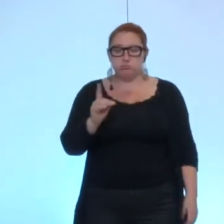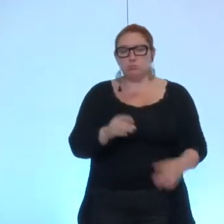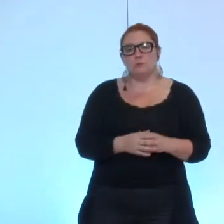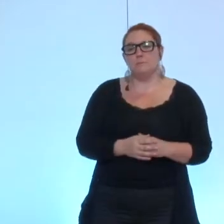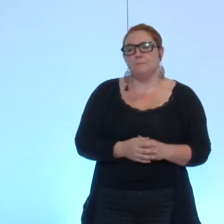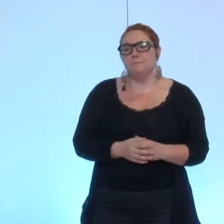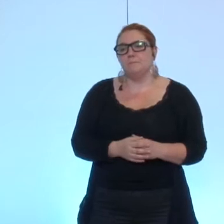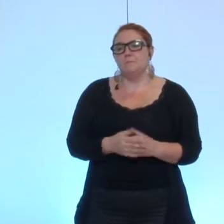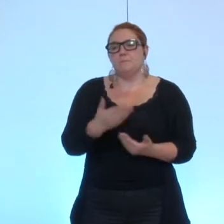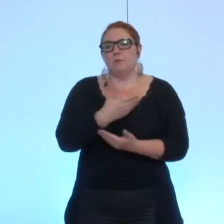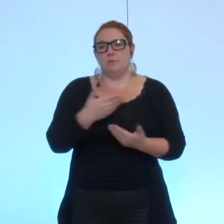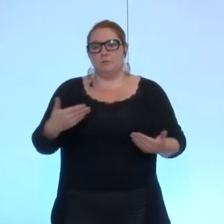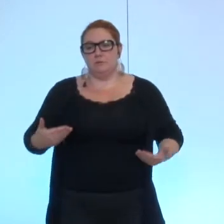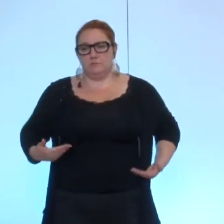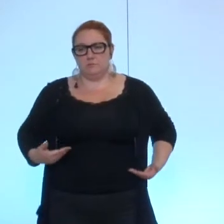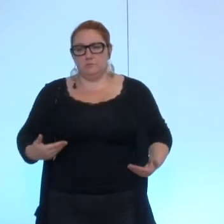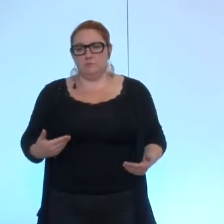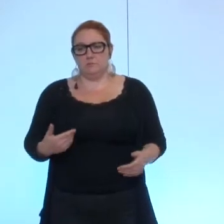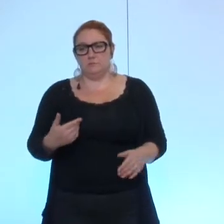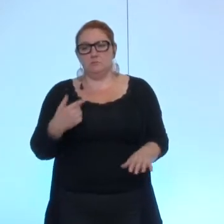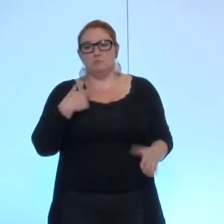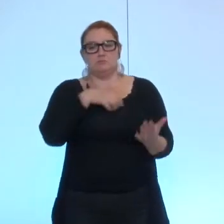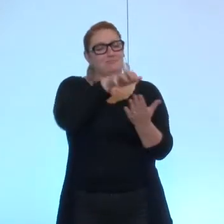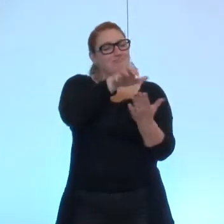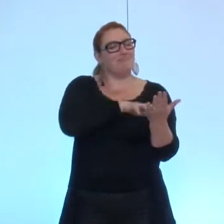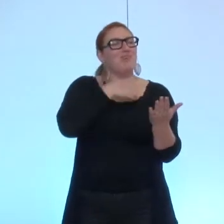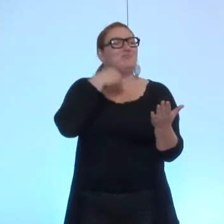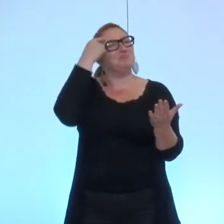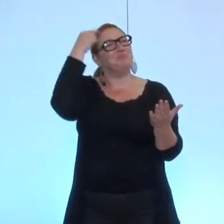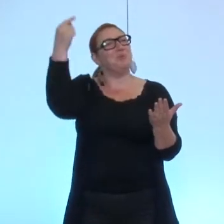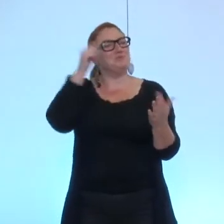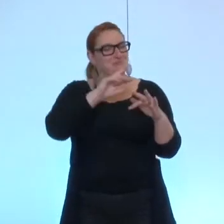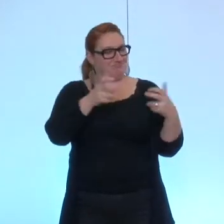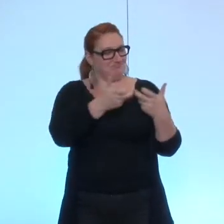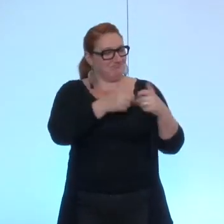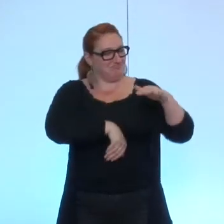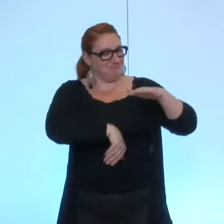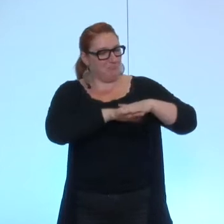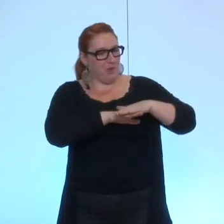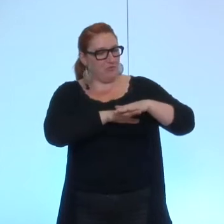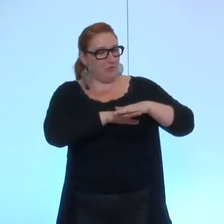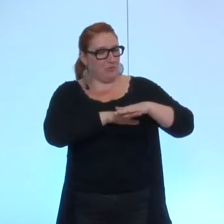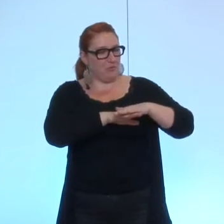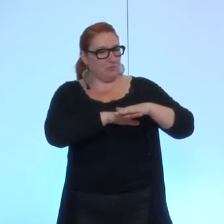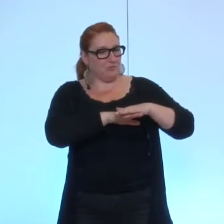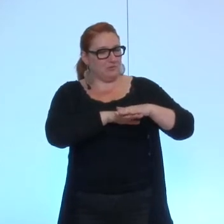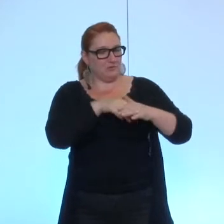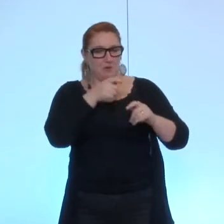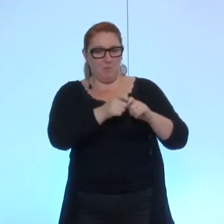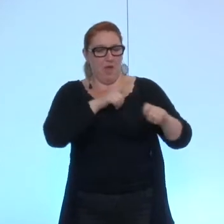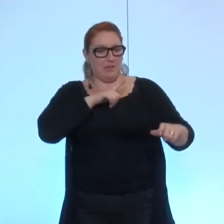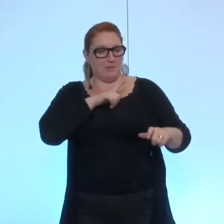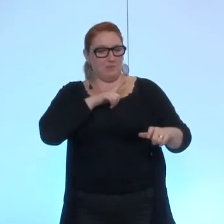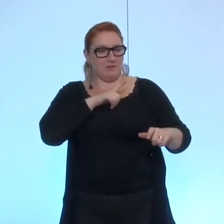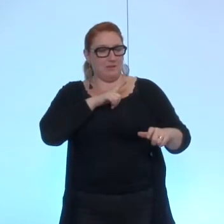Pour finir, je pensais trouver dans le texte un montant plafond correspondant à l'addition des indemnités